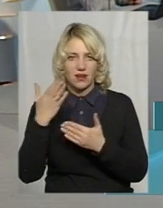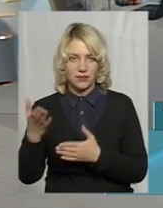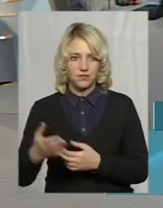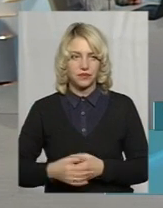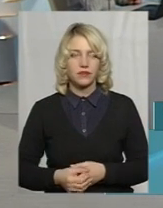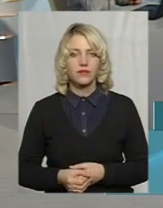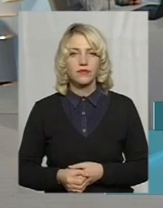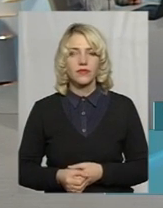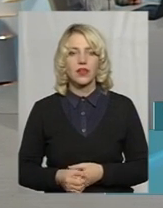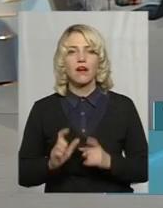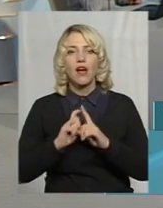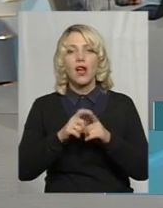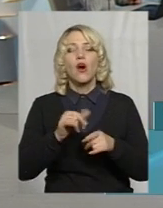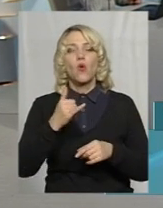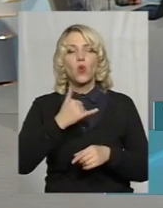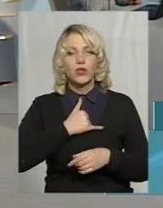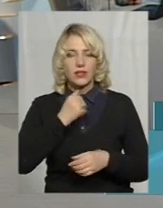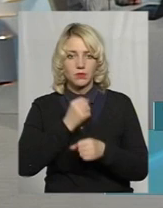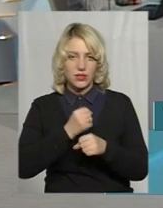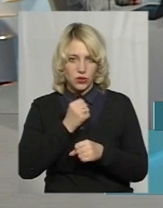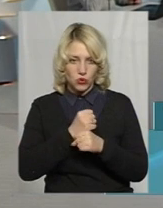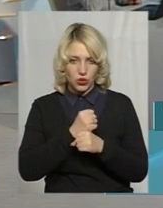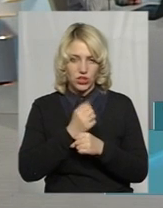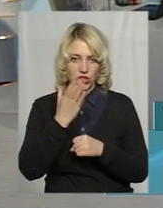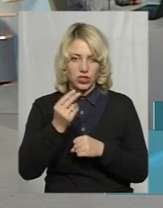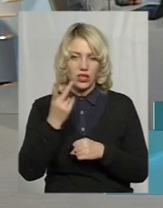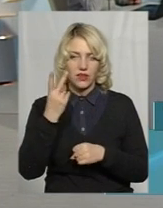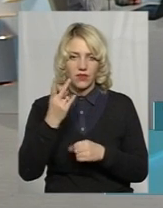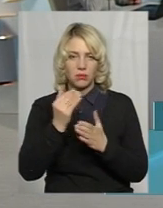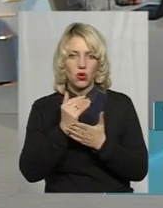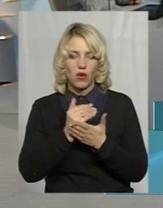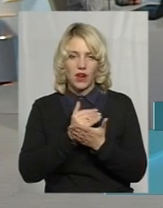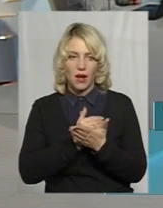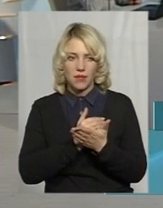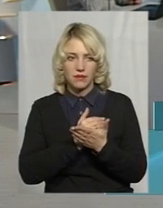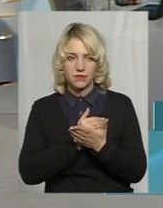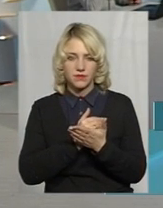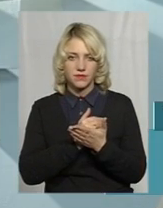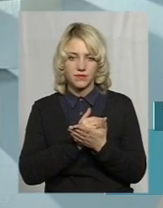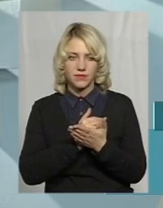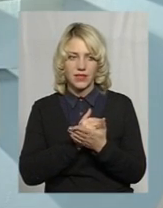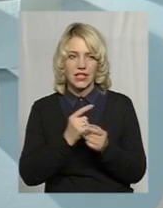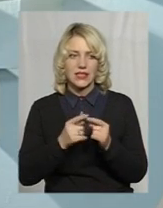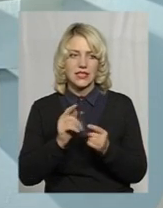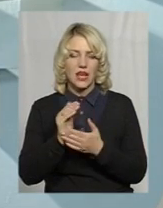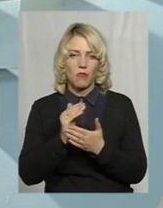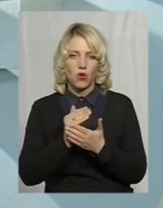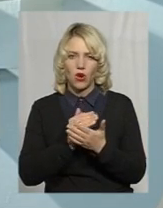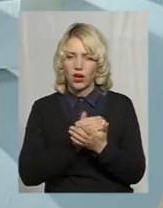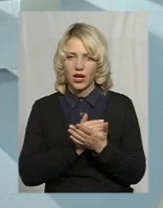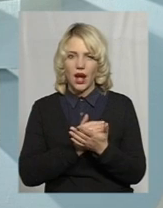У нас працює ще дві програми. Це програма